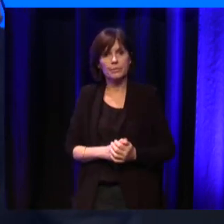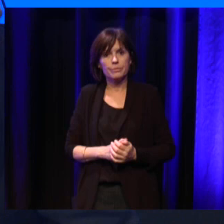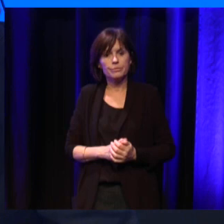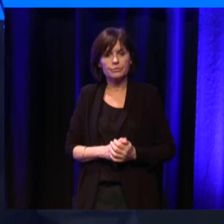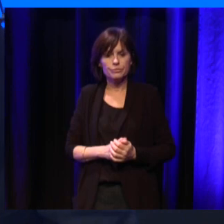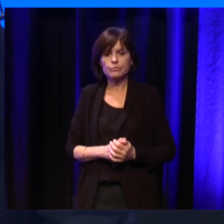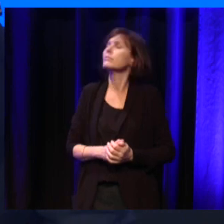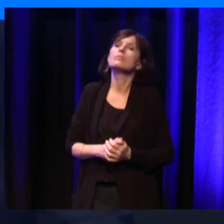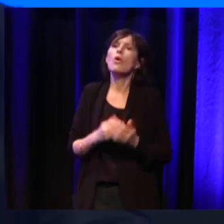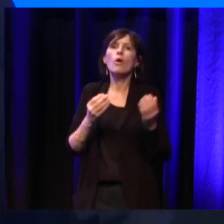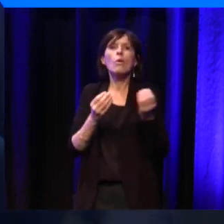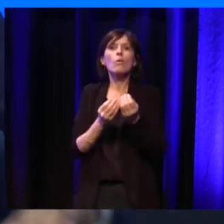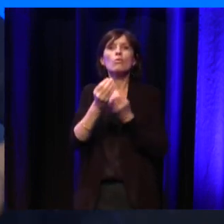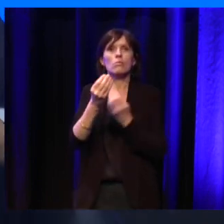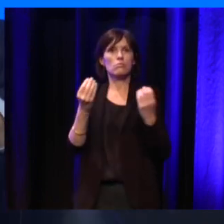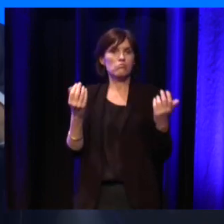d'action politique